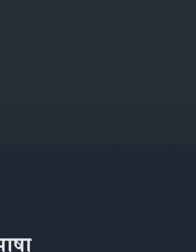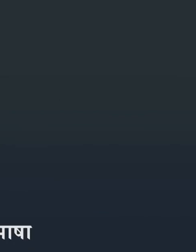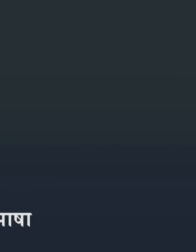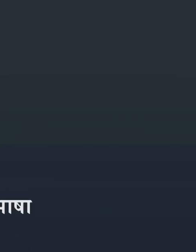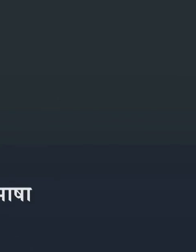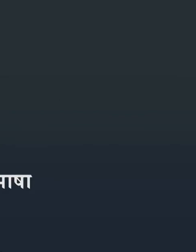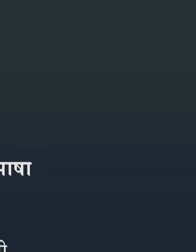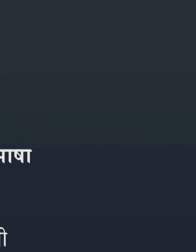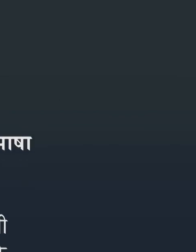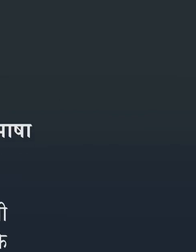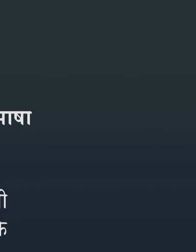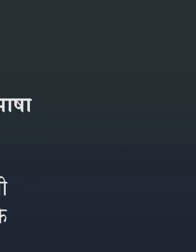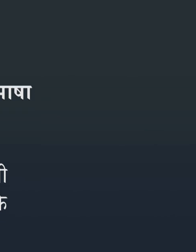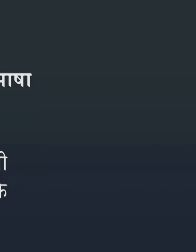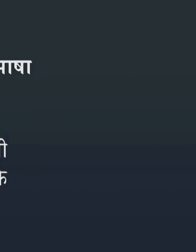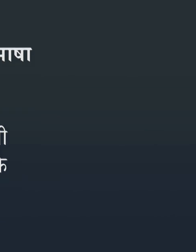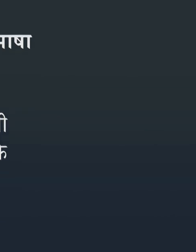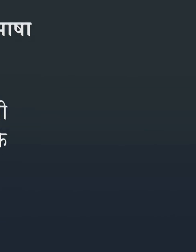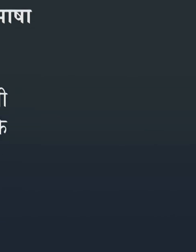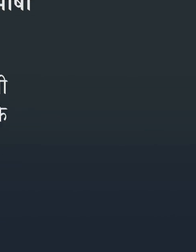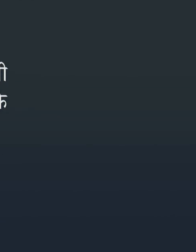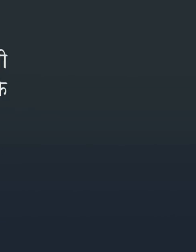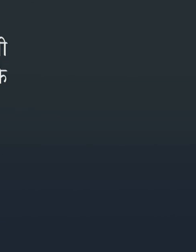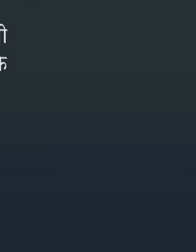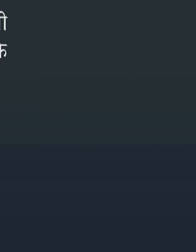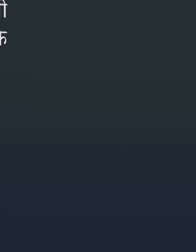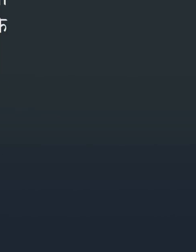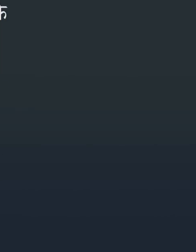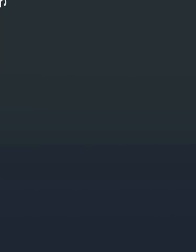तूंडाचे